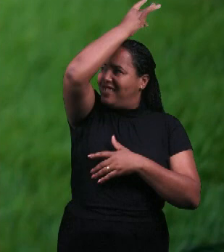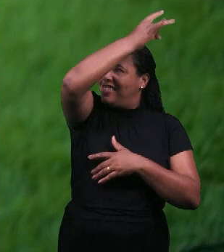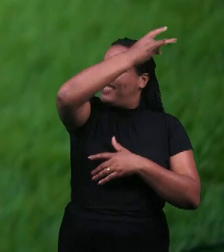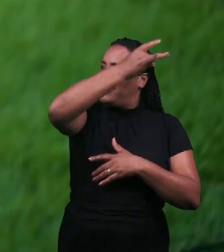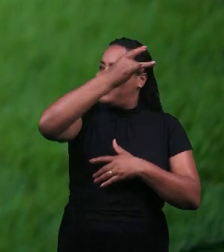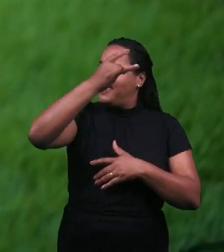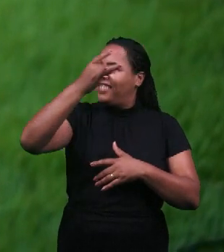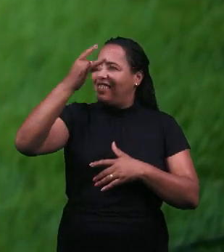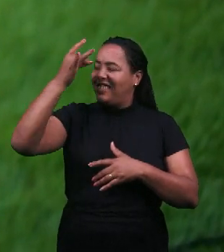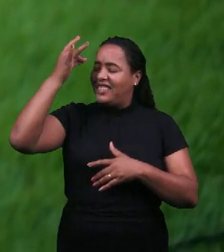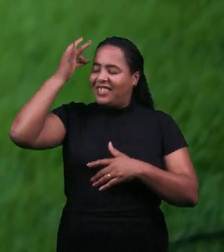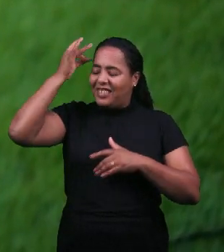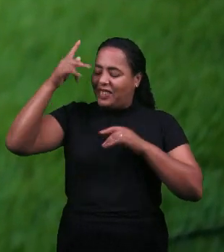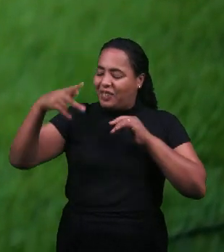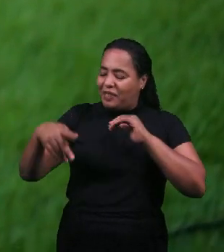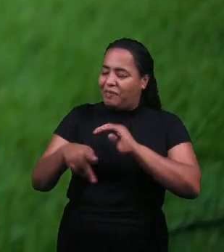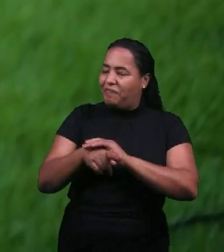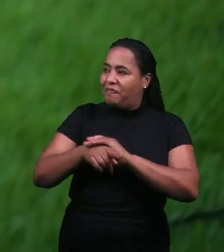На Меня